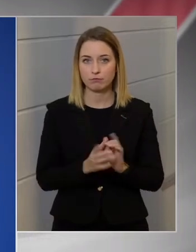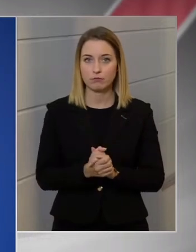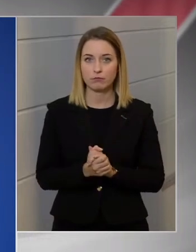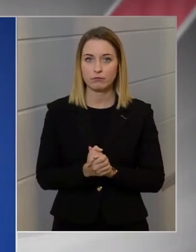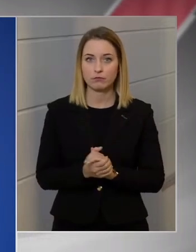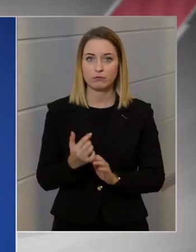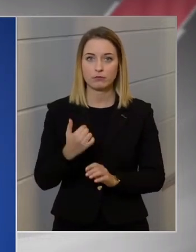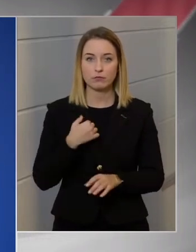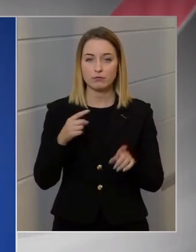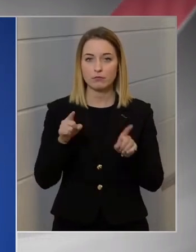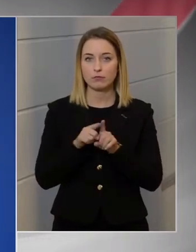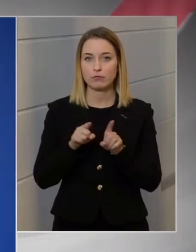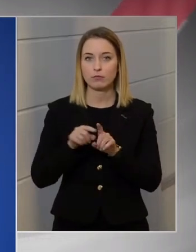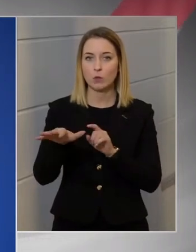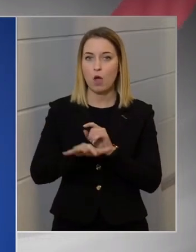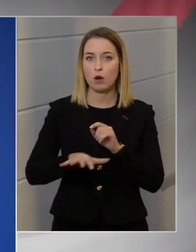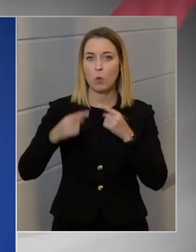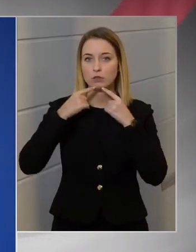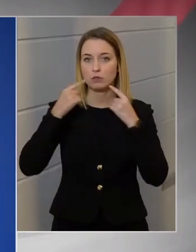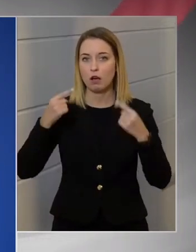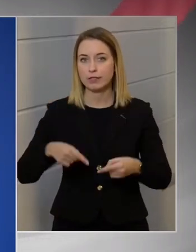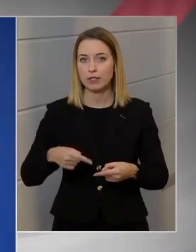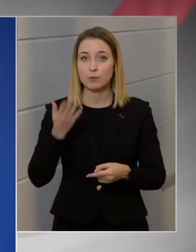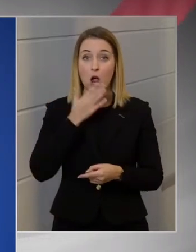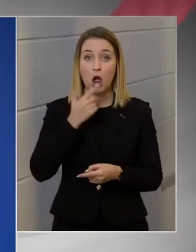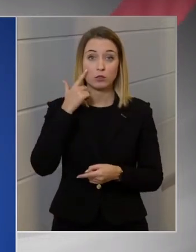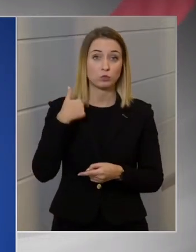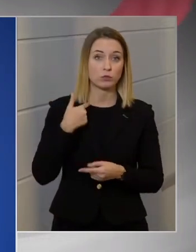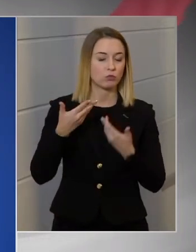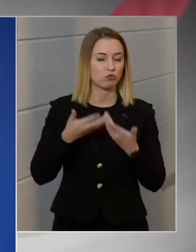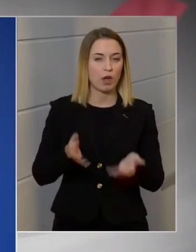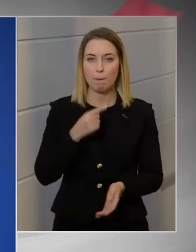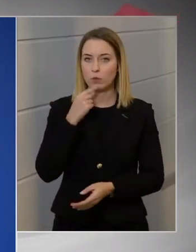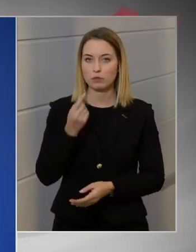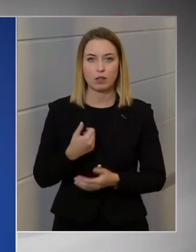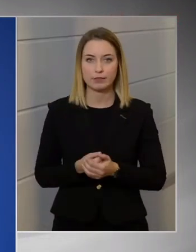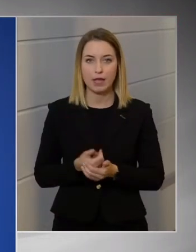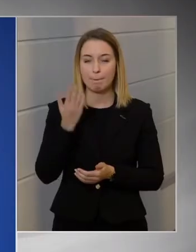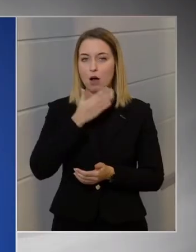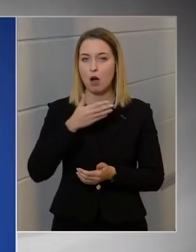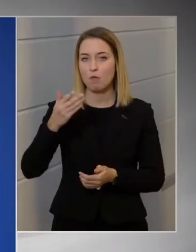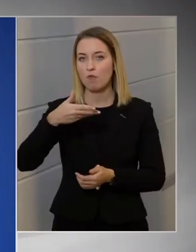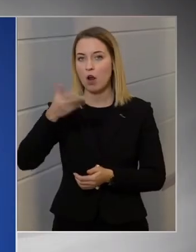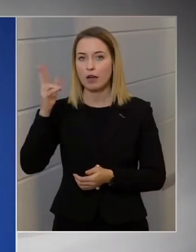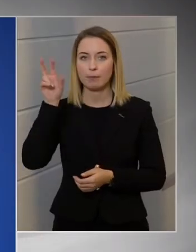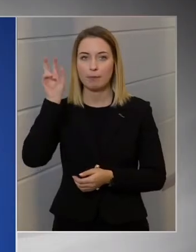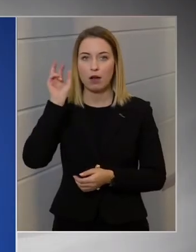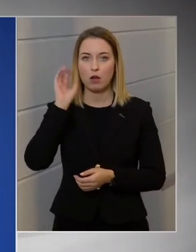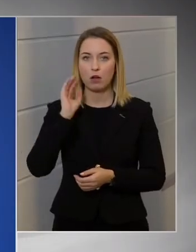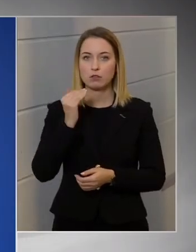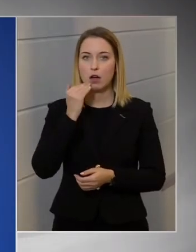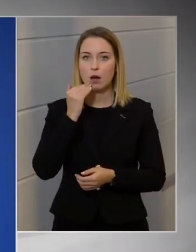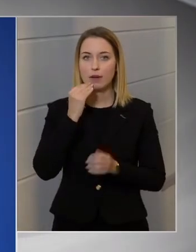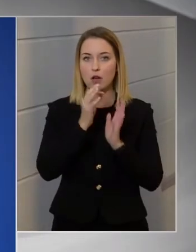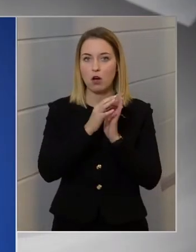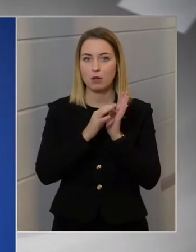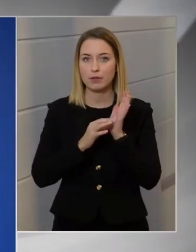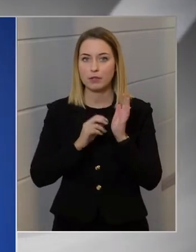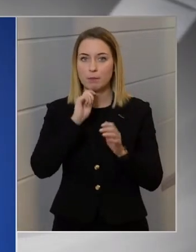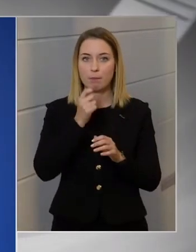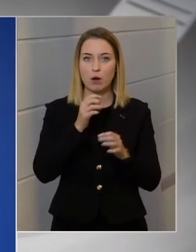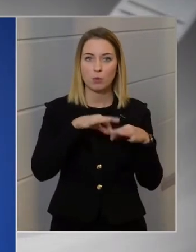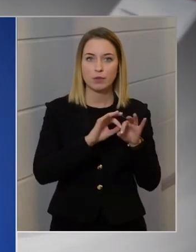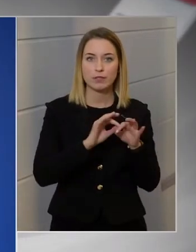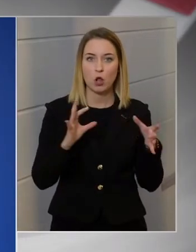Egy olyan kört határoz meg, amiről ha tudnék, sem mondhatnám el. De hát, hogyha valaki meghallgatja az amerikai adminisztrációnak Magyarországa